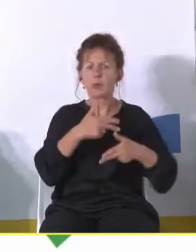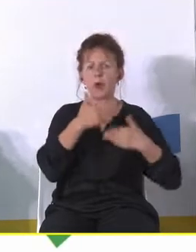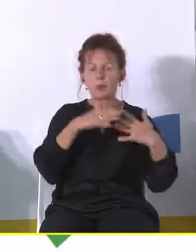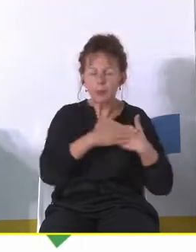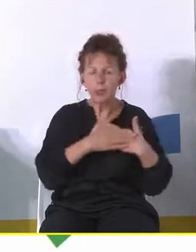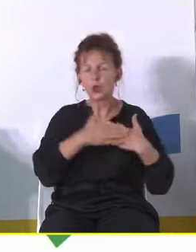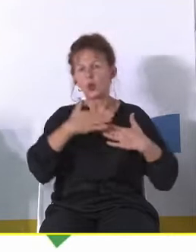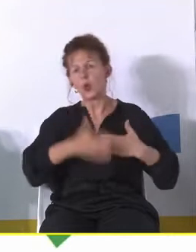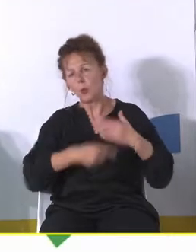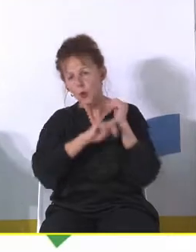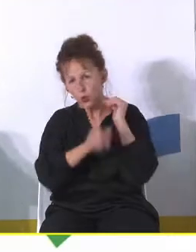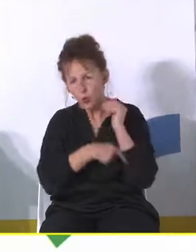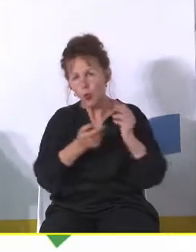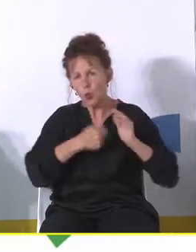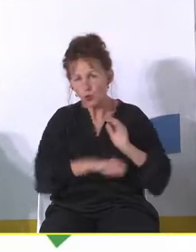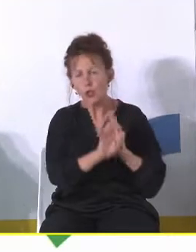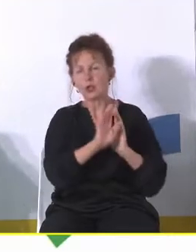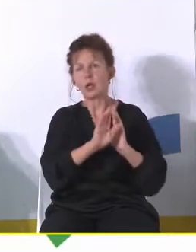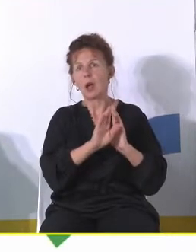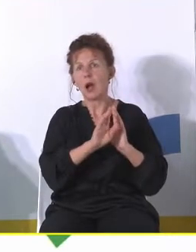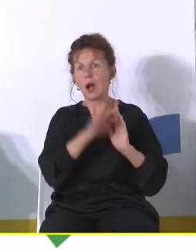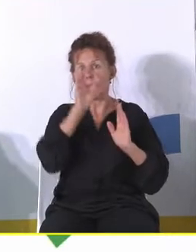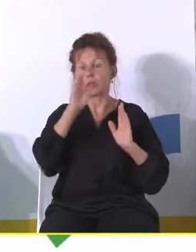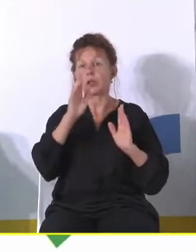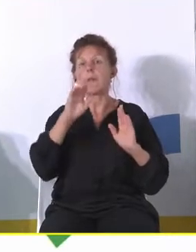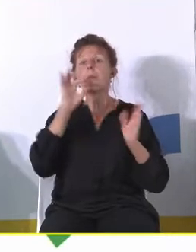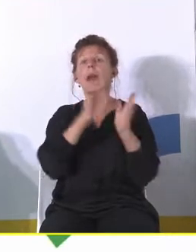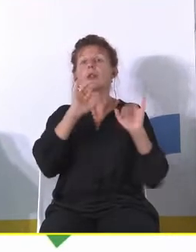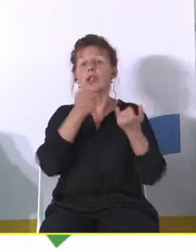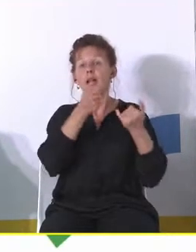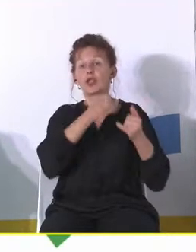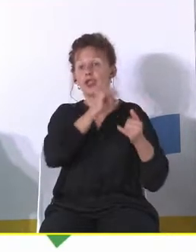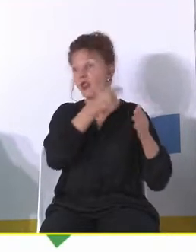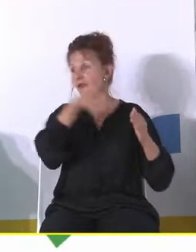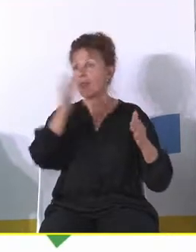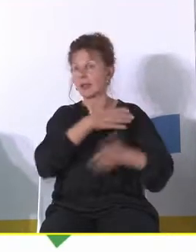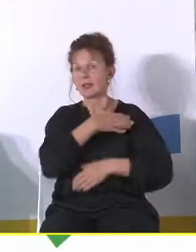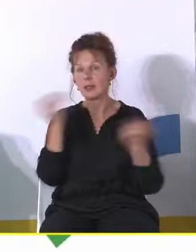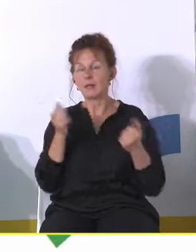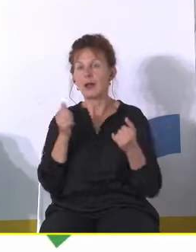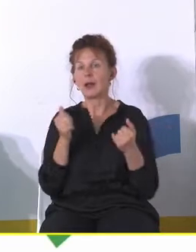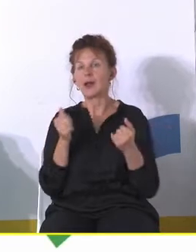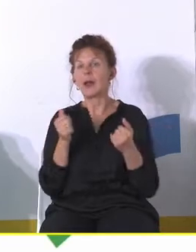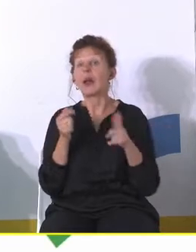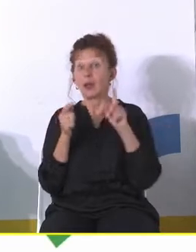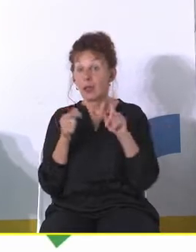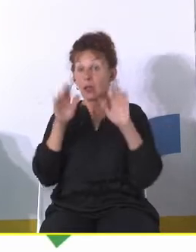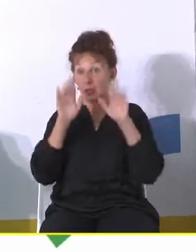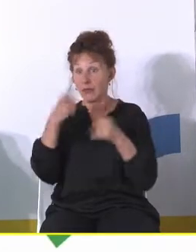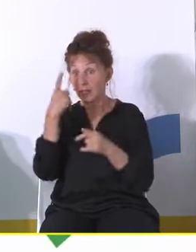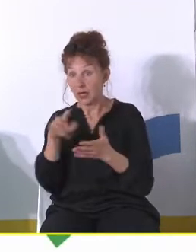żeby się rodziły dzieci, zbudujemy tę infrastrukturę, że te dzieci nie wyjadą. Bardzo dobre pytanie. Jedna z gmin nawet sobie taką strategię